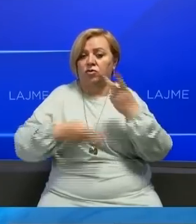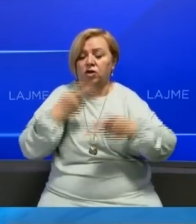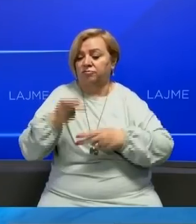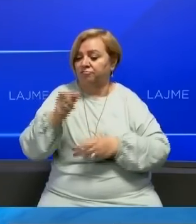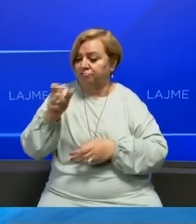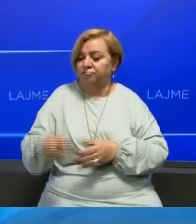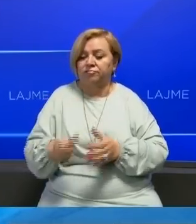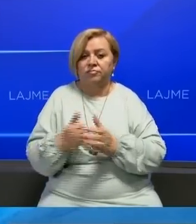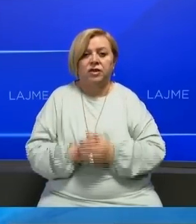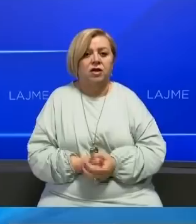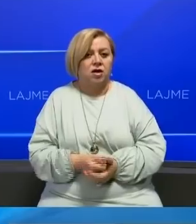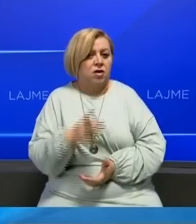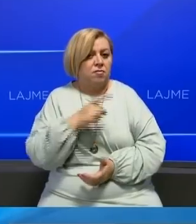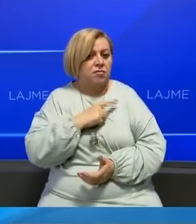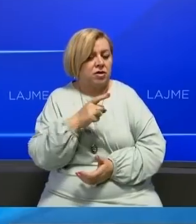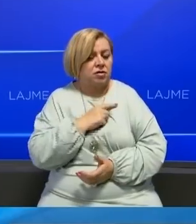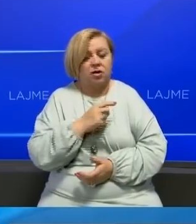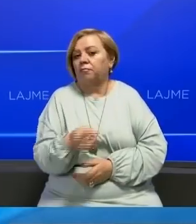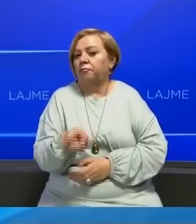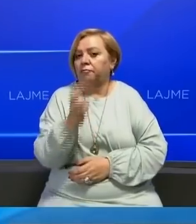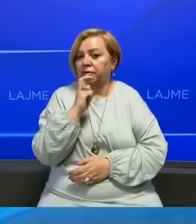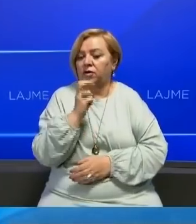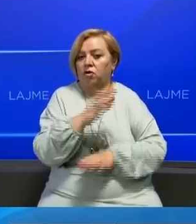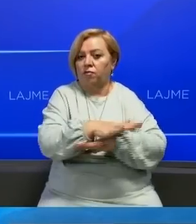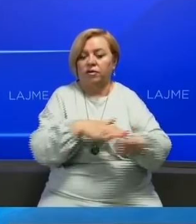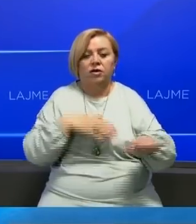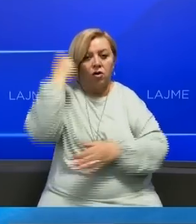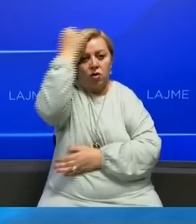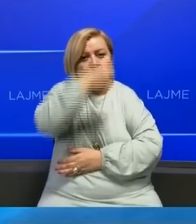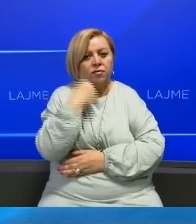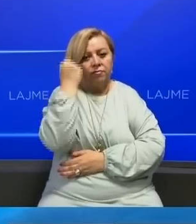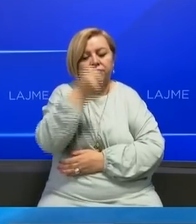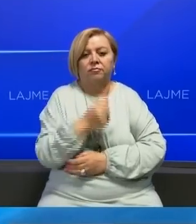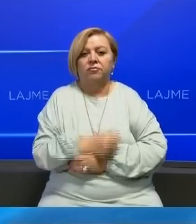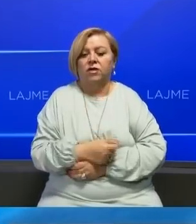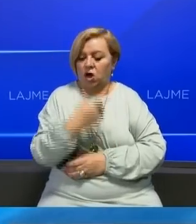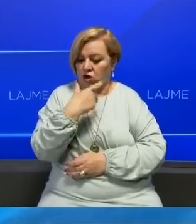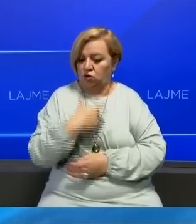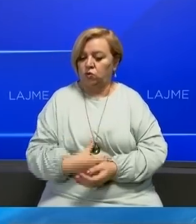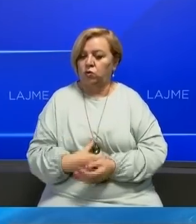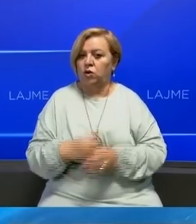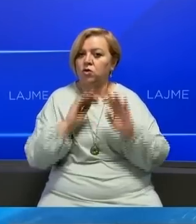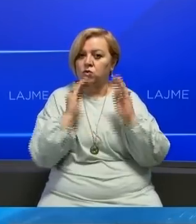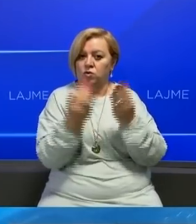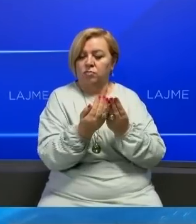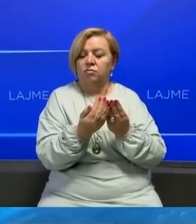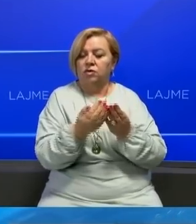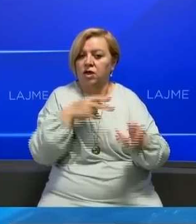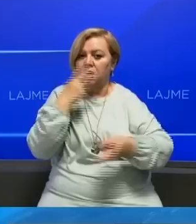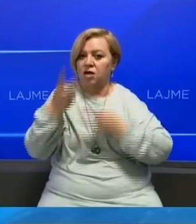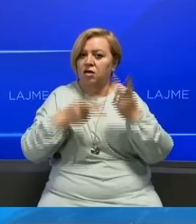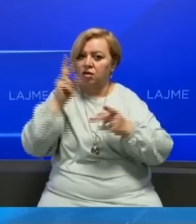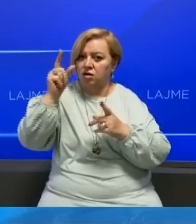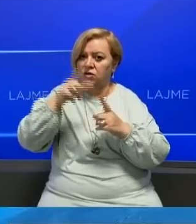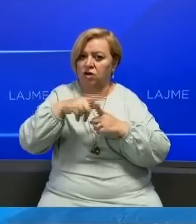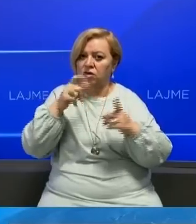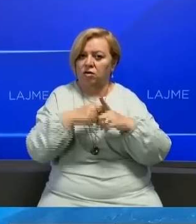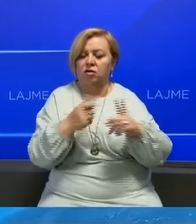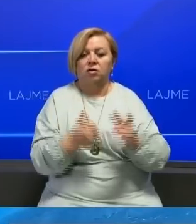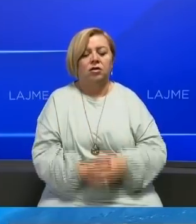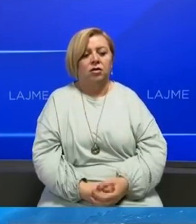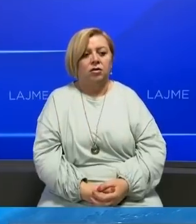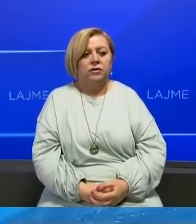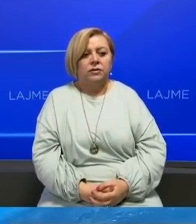informaj se jemi në pridit e përgjigjës nga kuvendi Kosovës lidhur me mandatën e zyre komtarët e auditimit të rëtë kës. Për